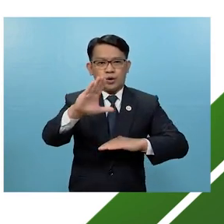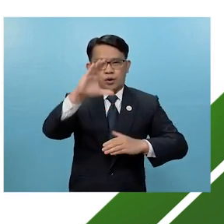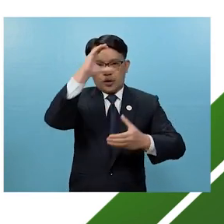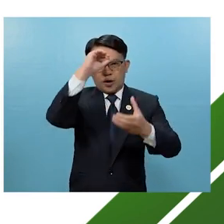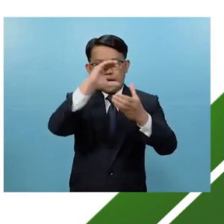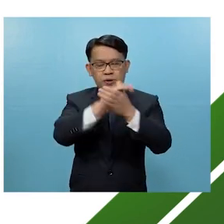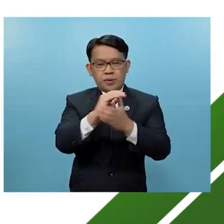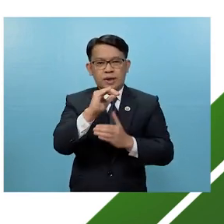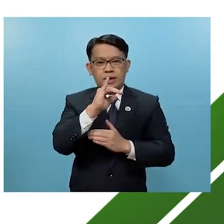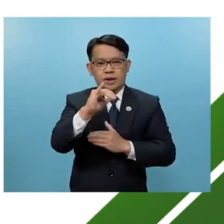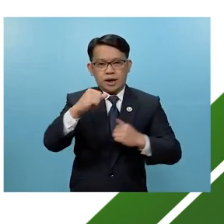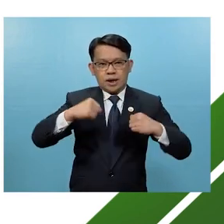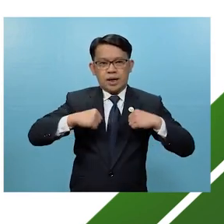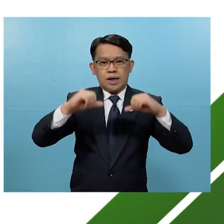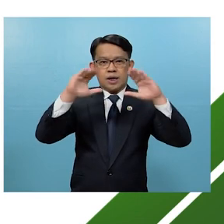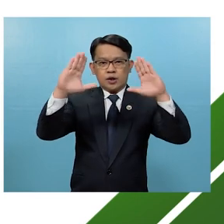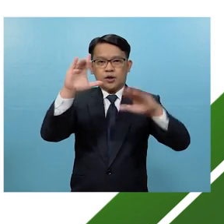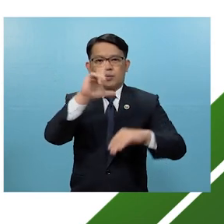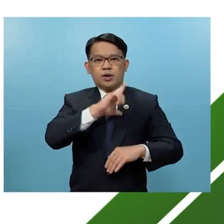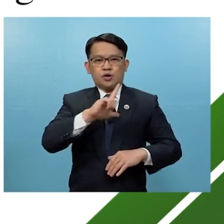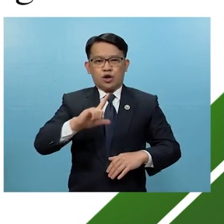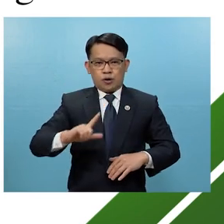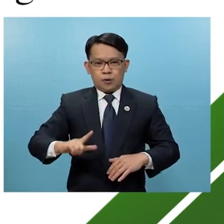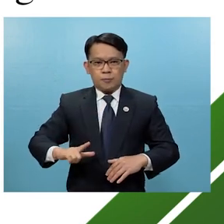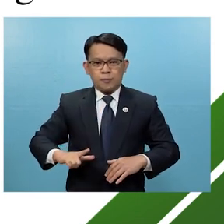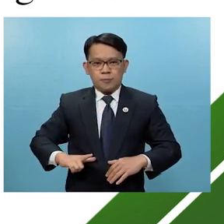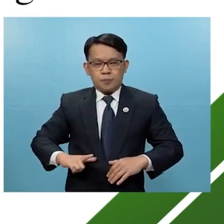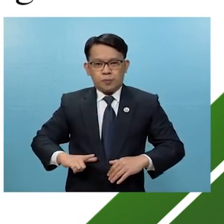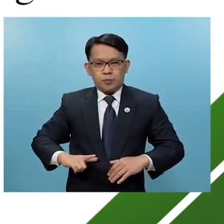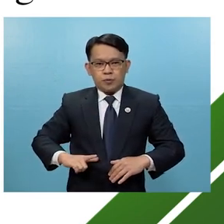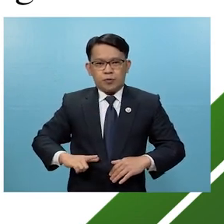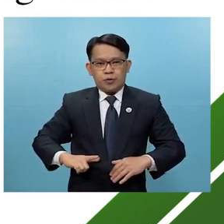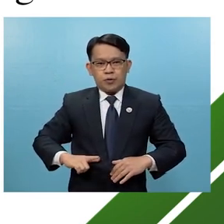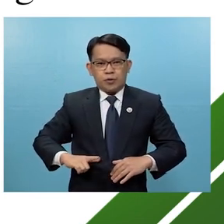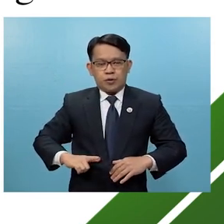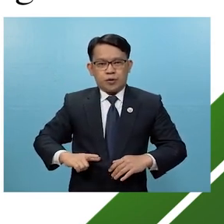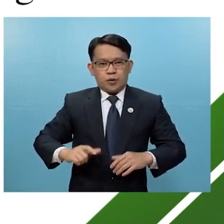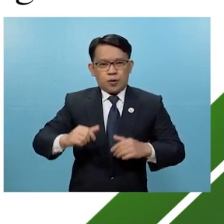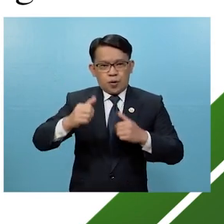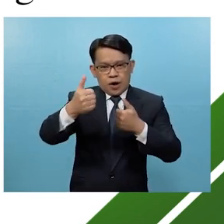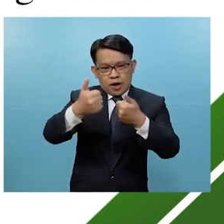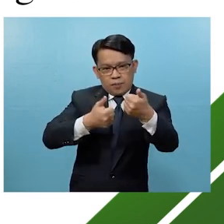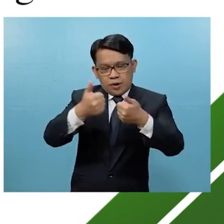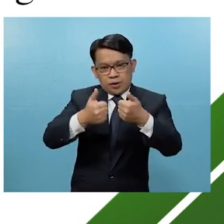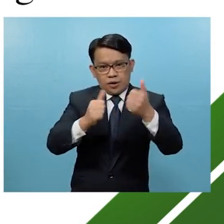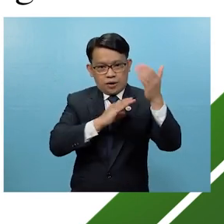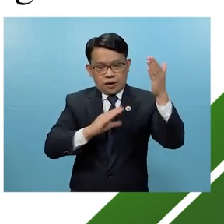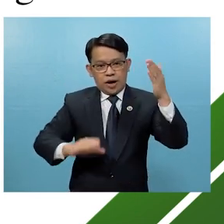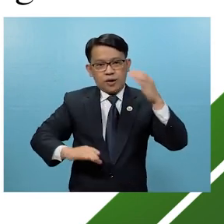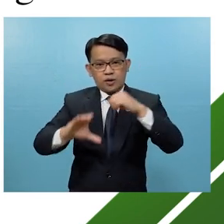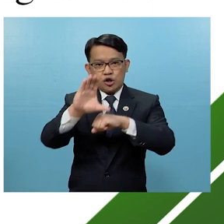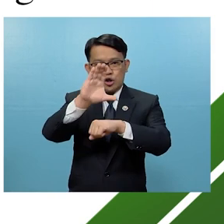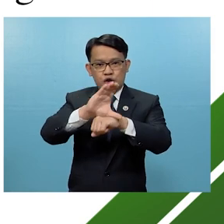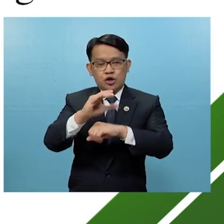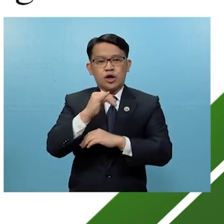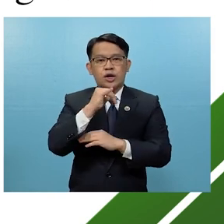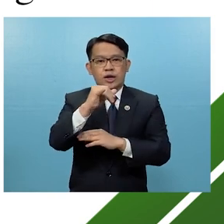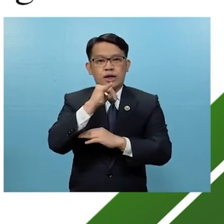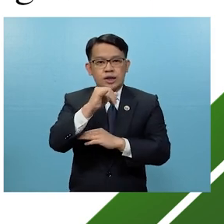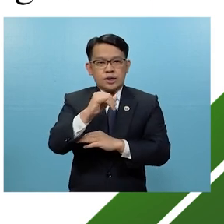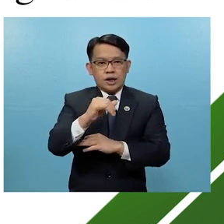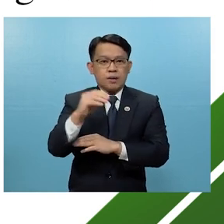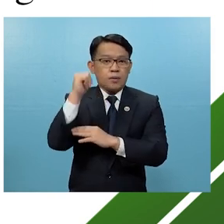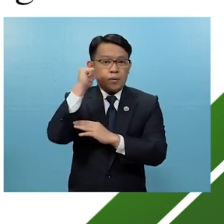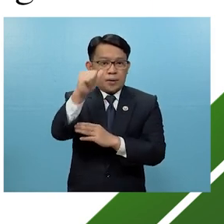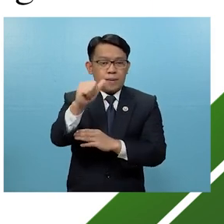tulad ng pagpapasakop ninyo sa Panginoon Kung paanong nasasakop ni Kristo ang Iglesia gayon din naman ang